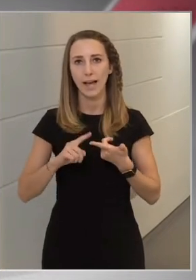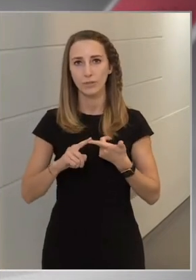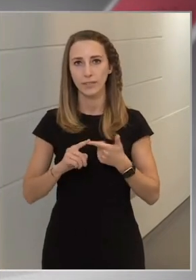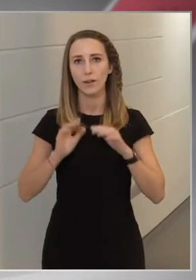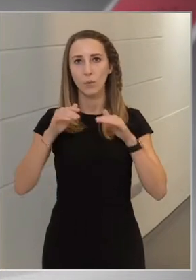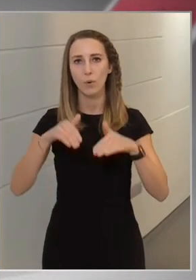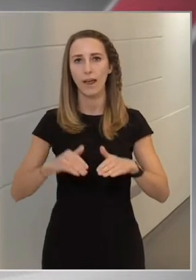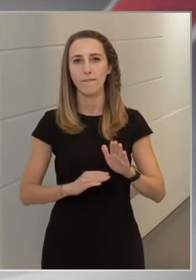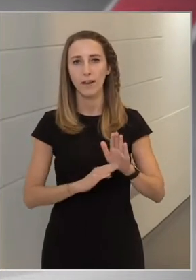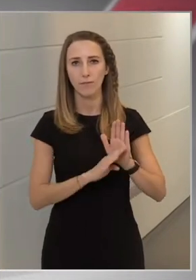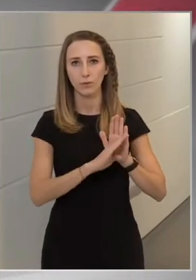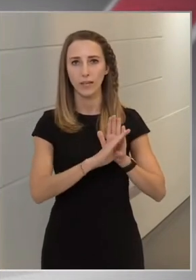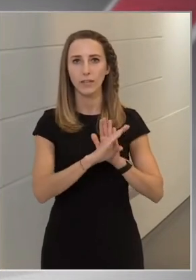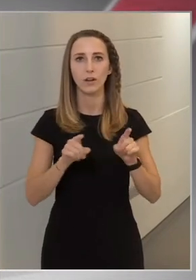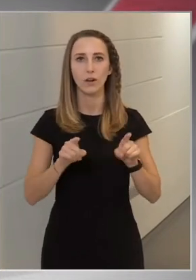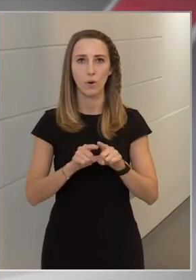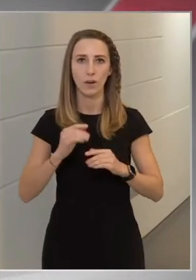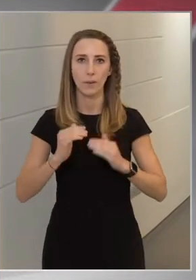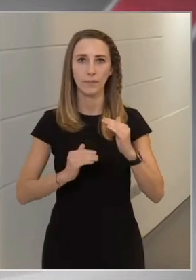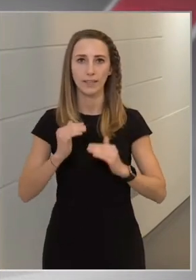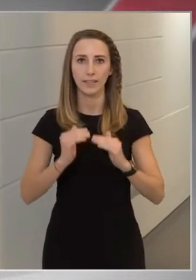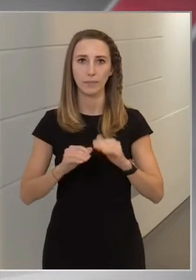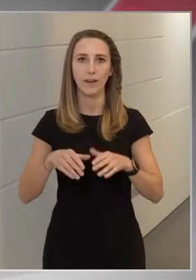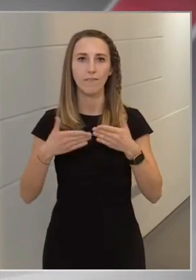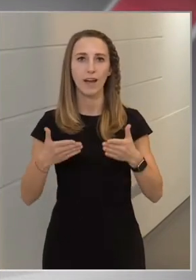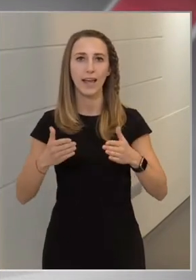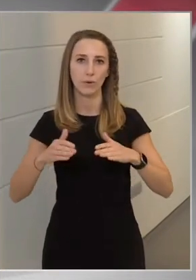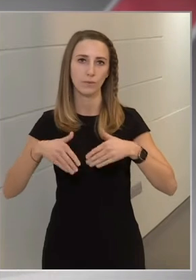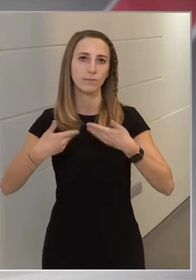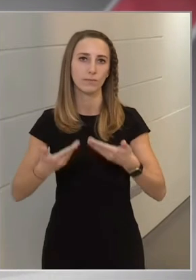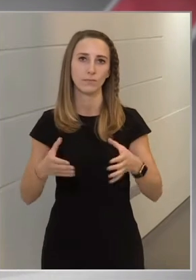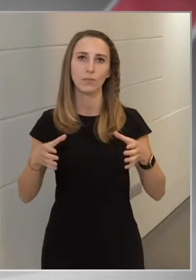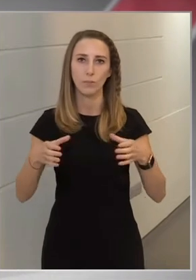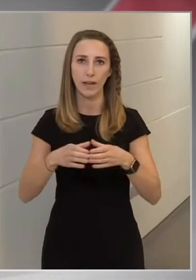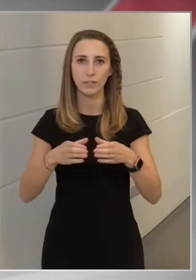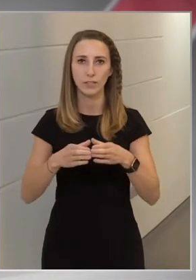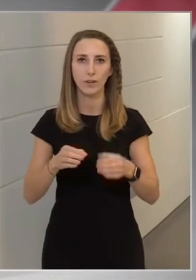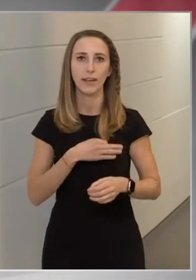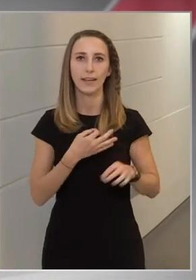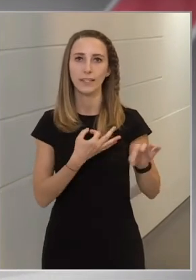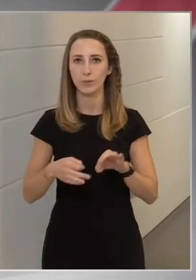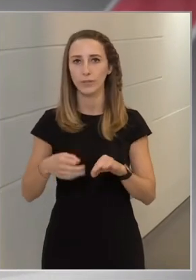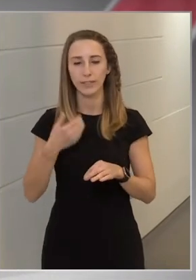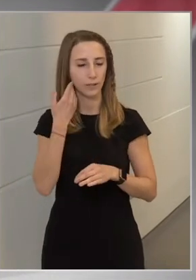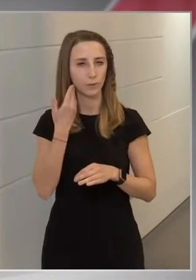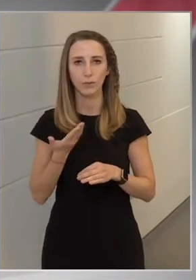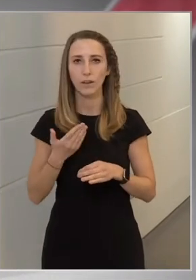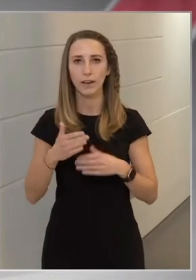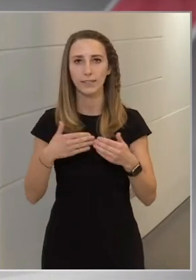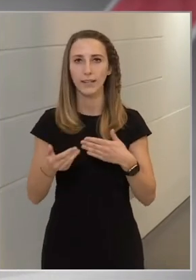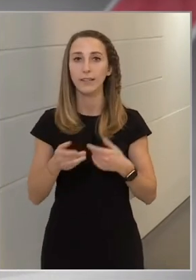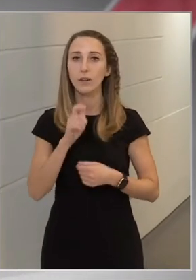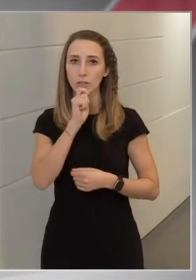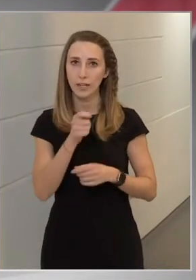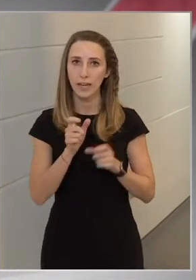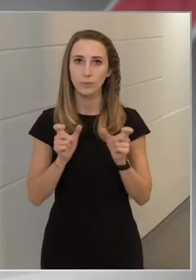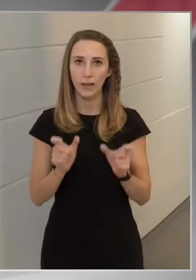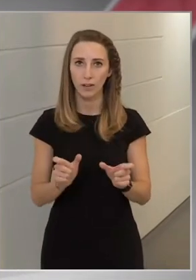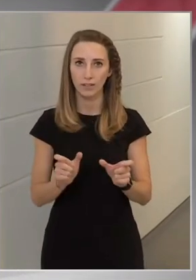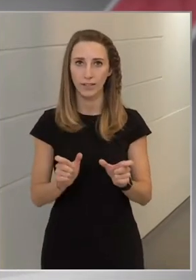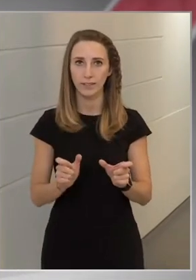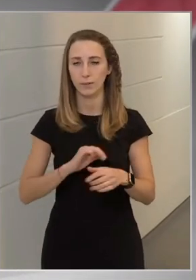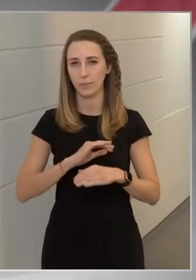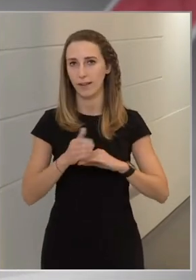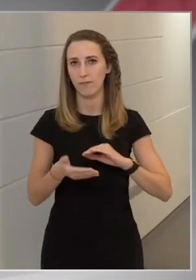felfutása olyan mértékben váljon tömegessé, hogy azt az egészségügy ne tudja kezelni. Azt, hogy ezt sikerült megakadályozni, az